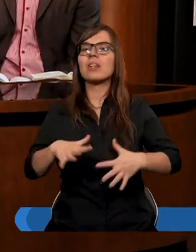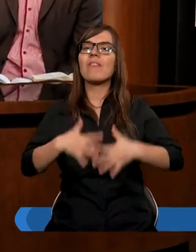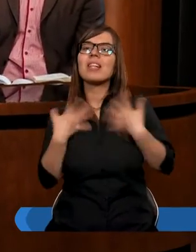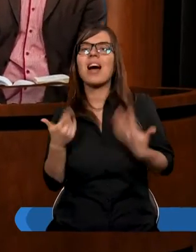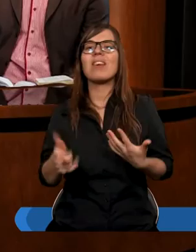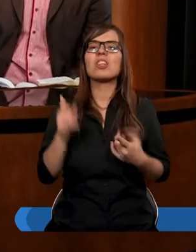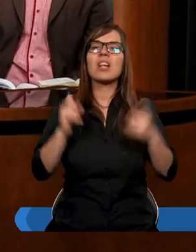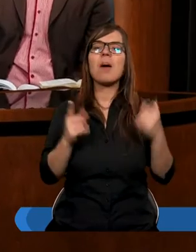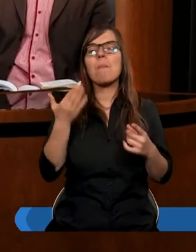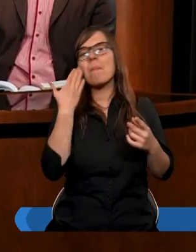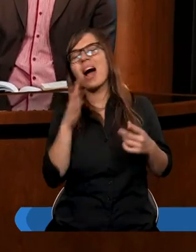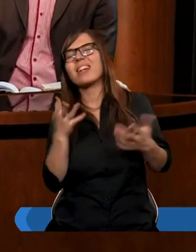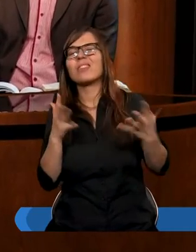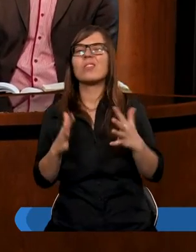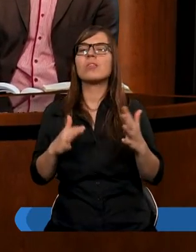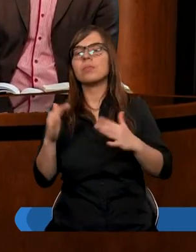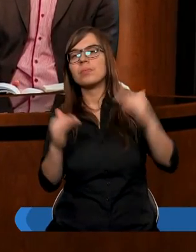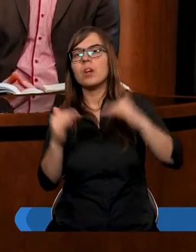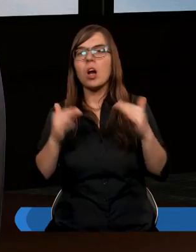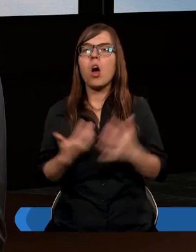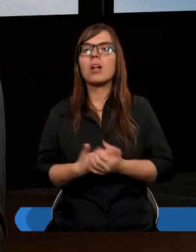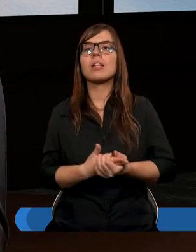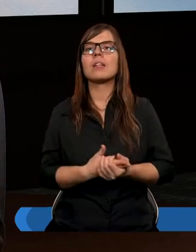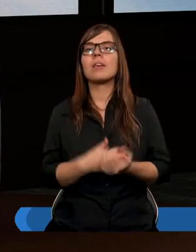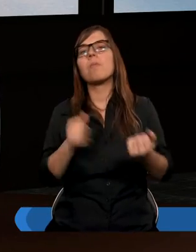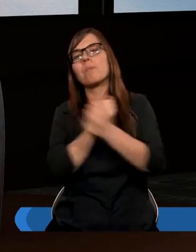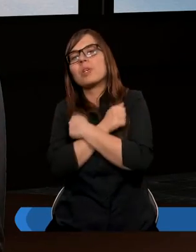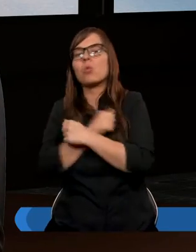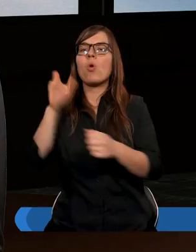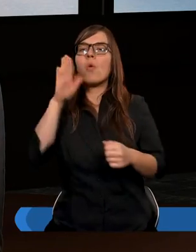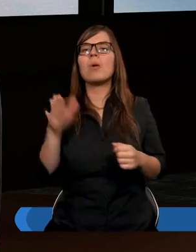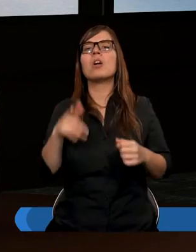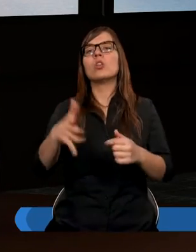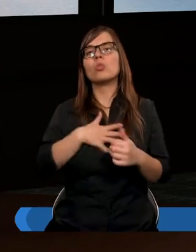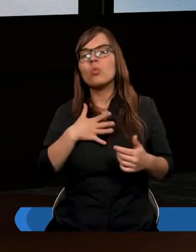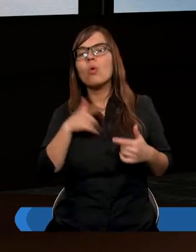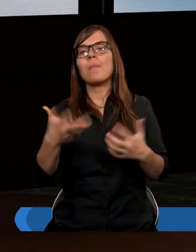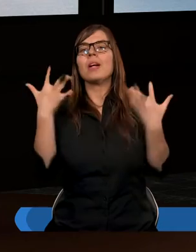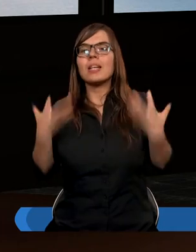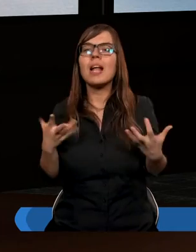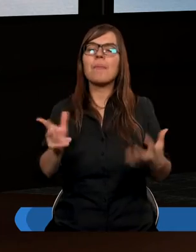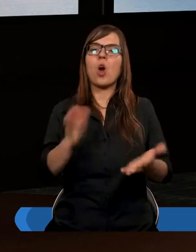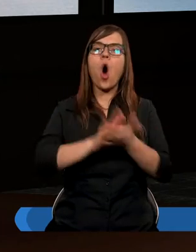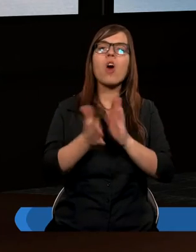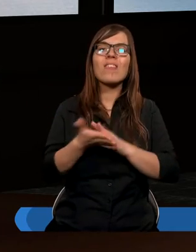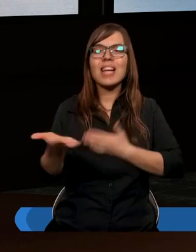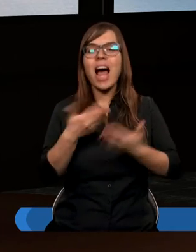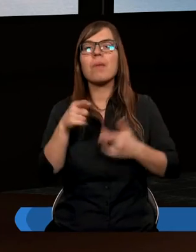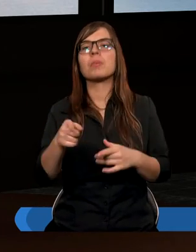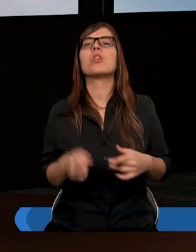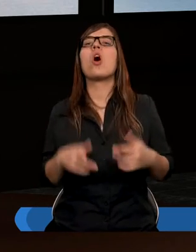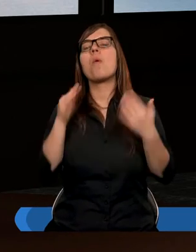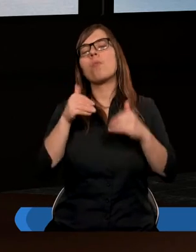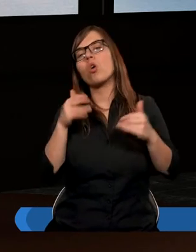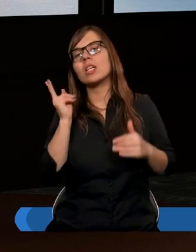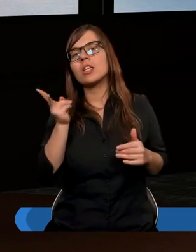takie bardzo górnolotne że no miłość Boża czujemy ją chcemy ją odwzajemniać ale być